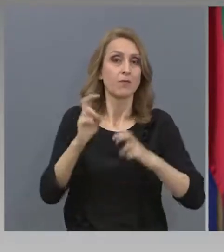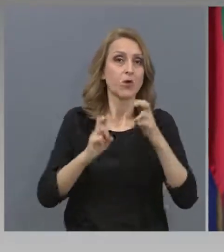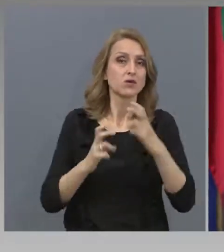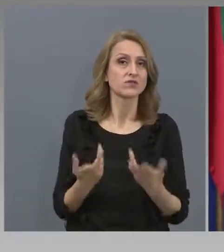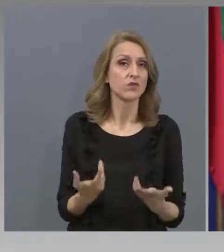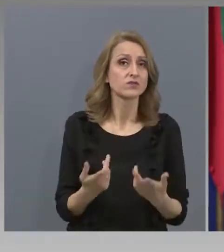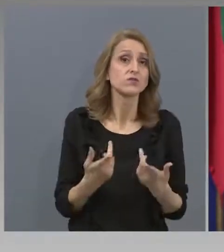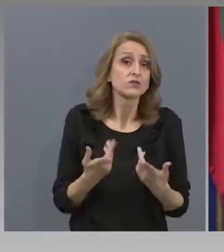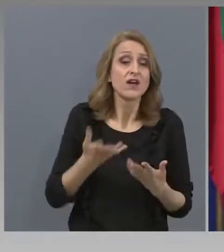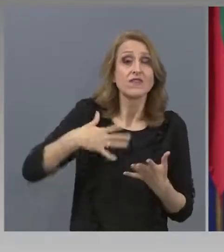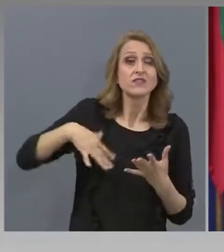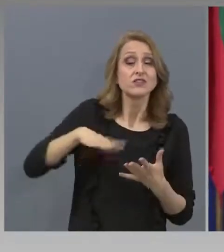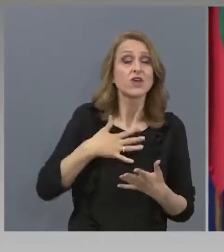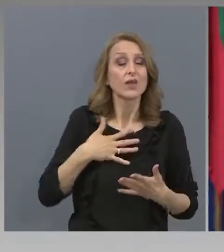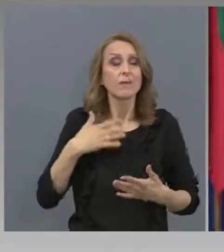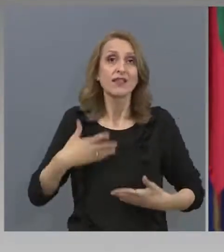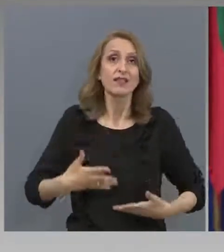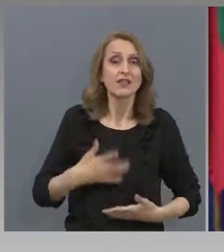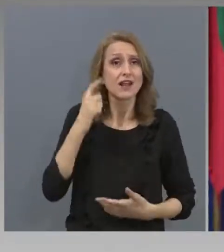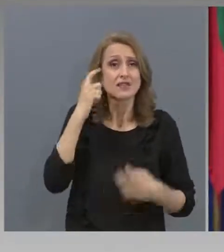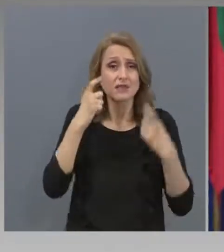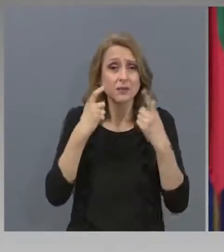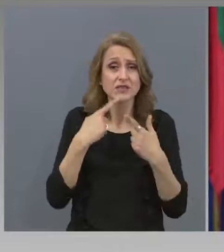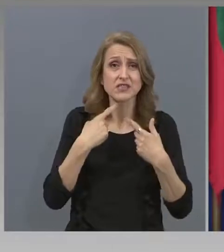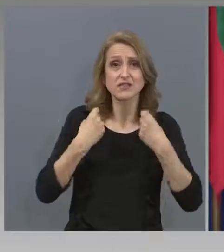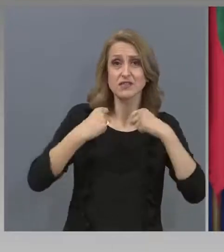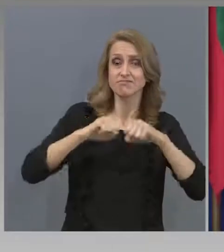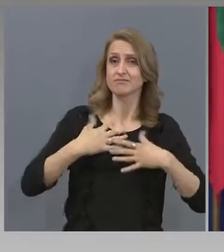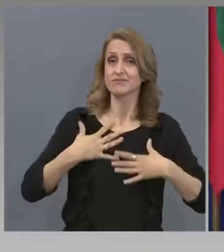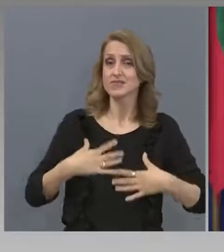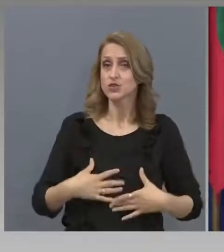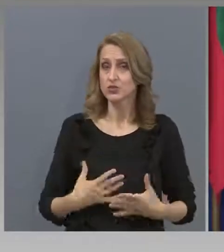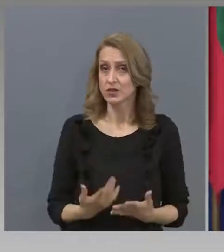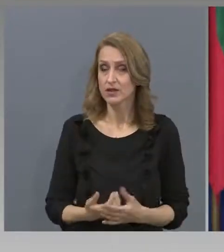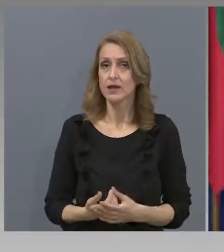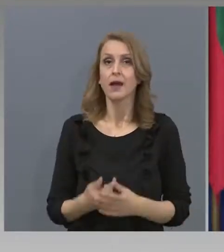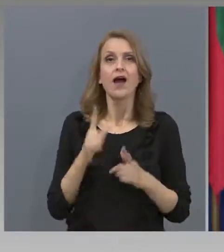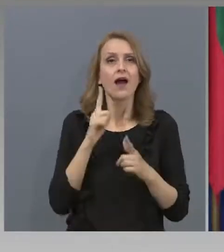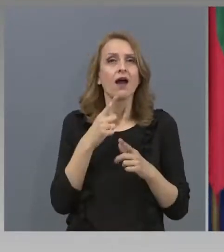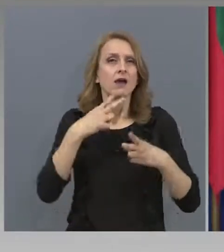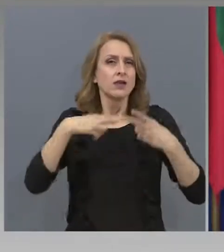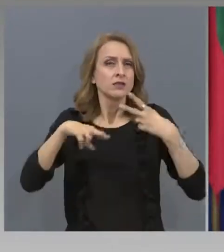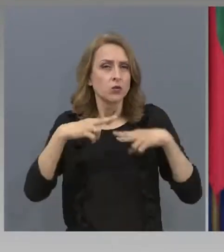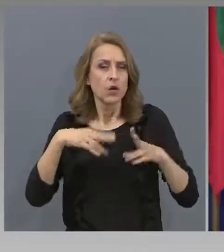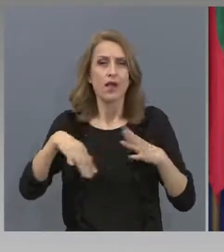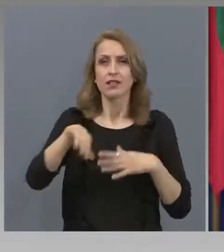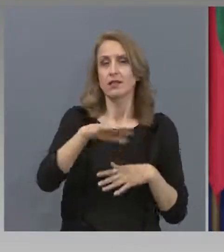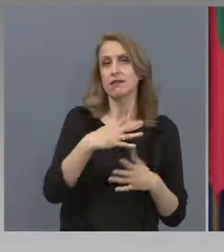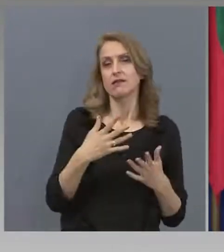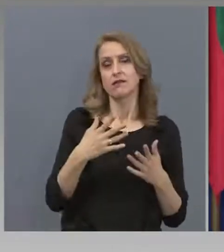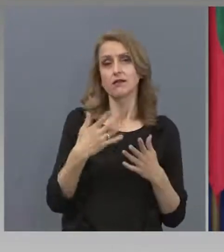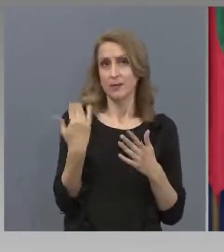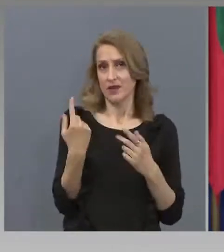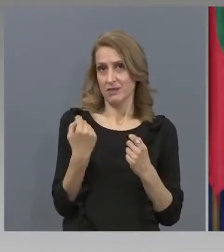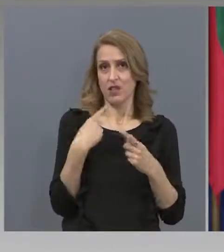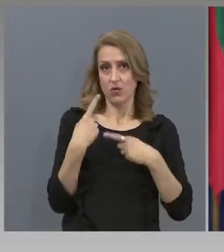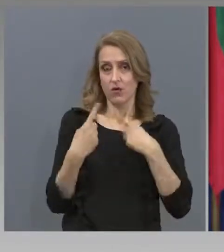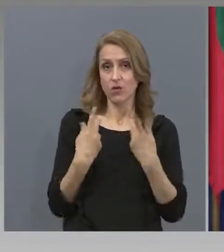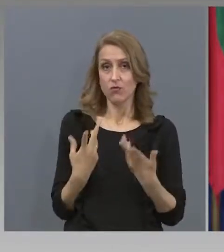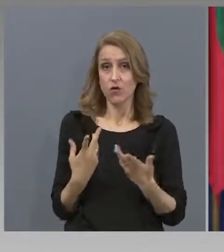Мерките по отношение на сектор на услугите, включително ресторанти и кафета, ги коментирахме преди малко. Препоръката нашата,